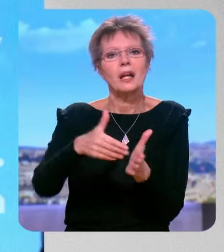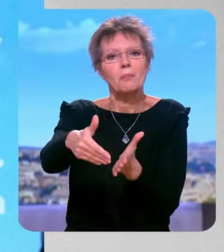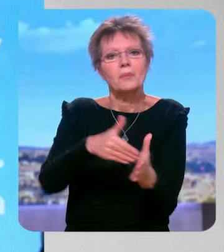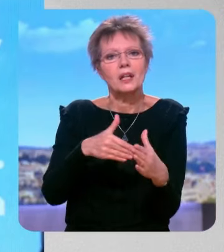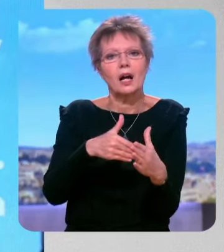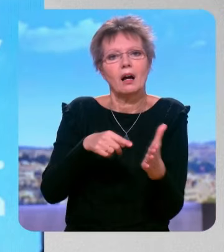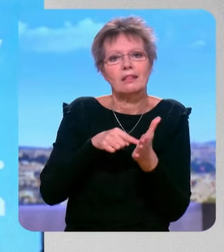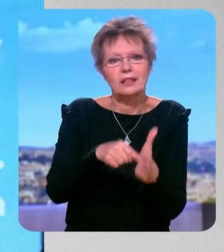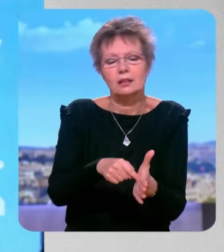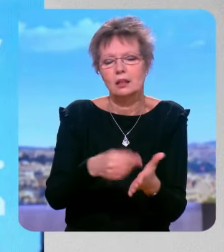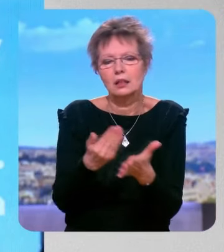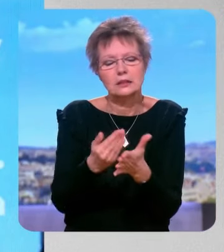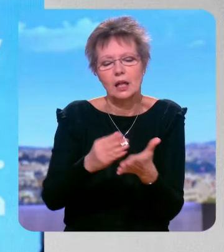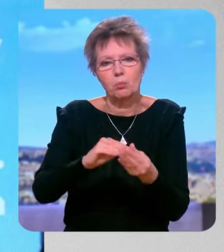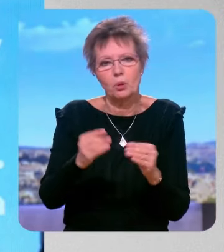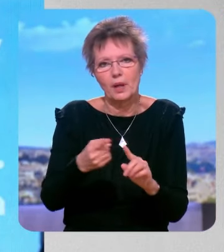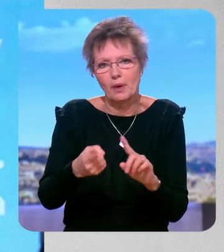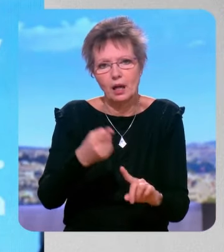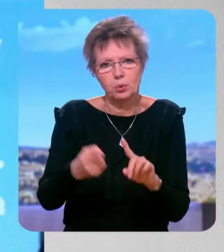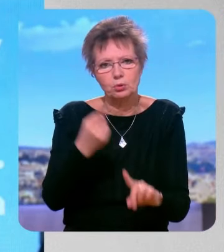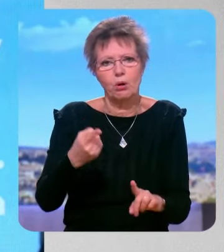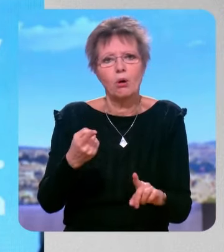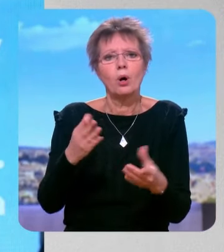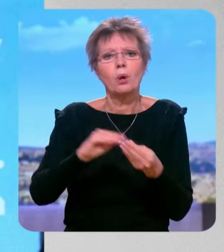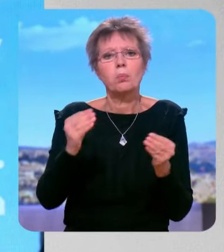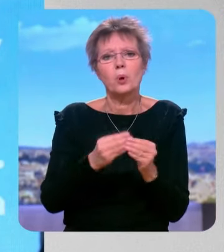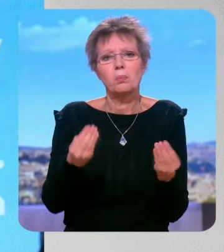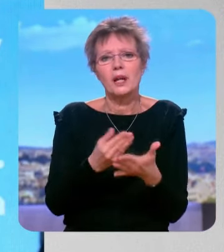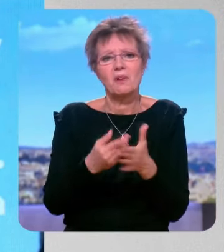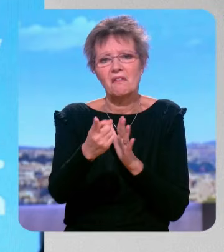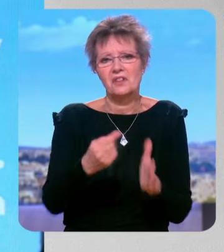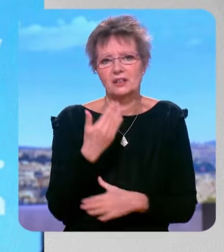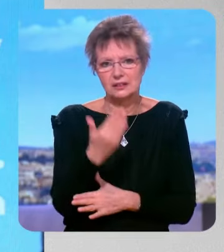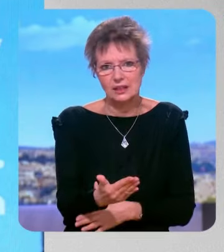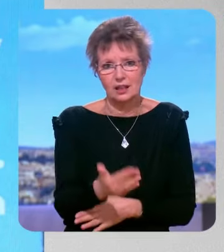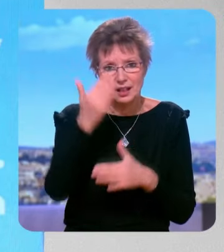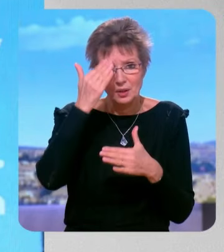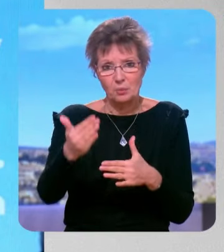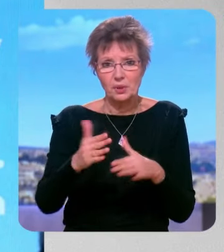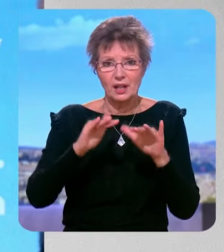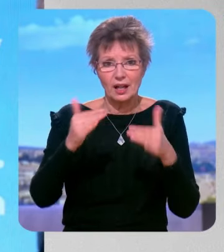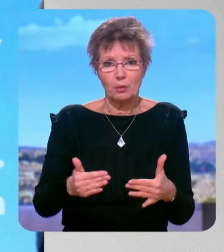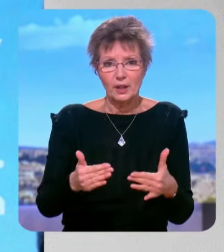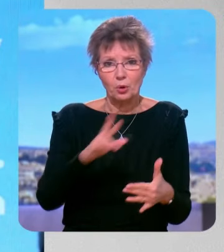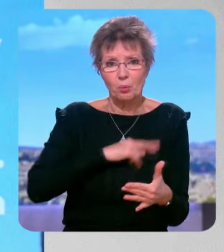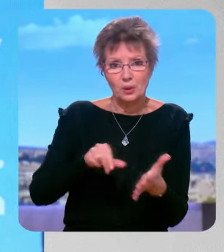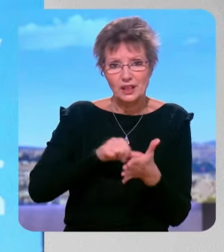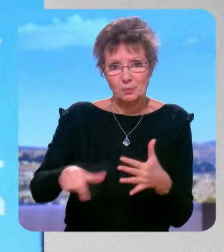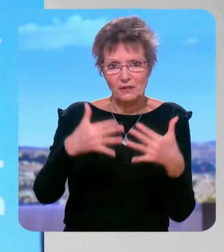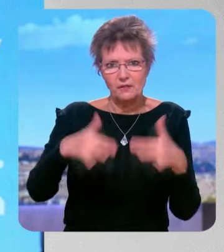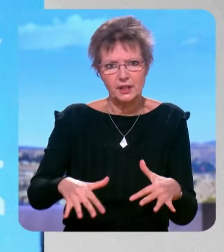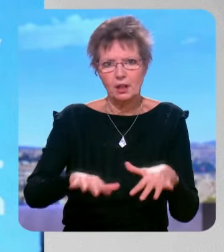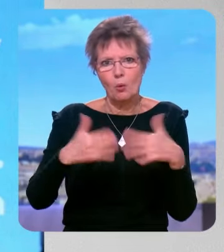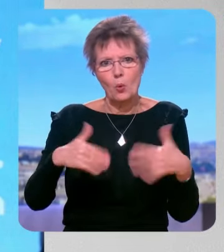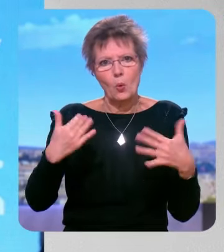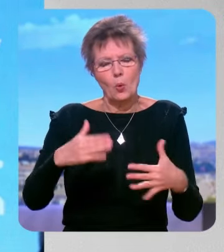fondamentale et toutes les discussions que nous avons sur la santé l'éducation etc tout ça sera balayé le jour où on ne pourra plus payer nos traites donc les 3000 milliards de dettes